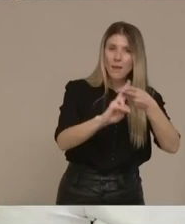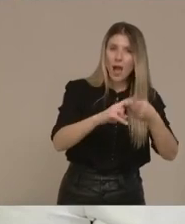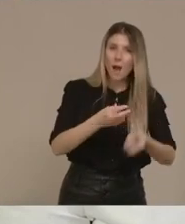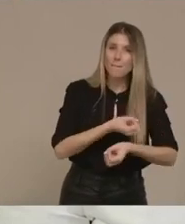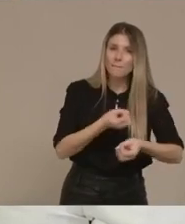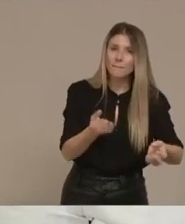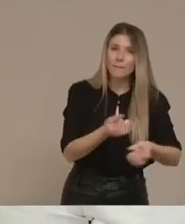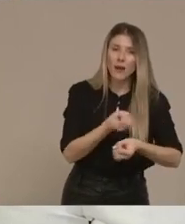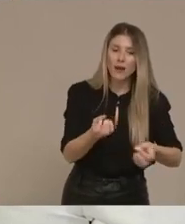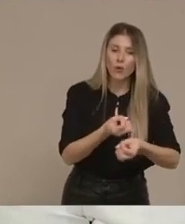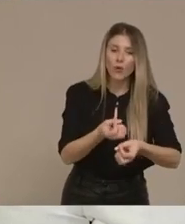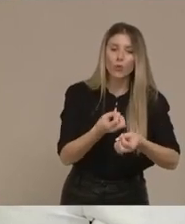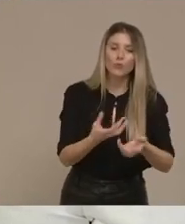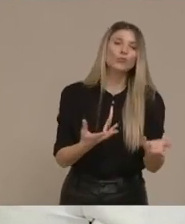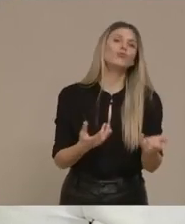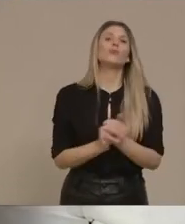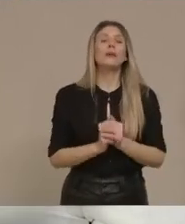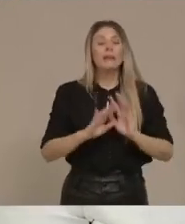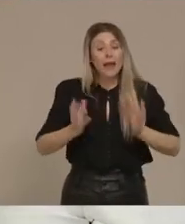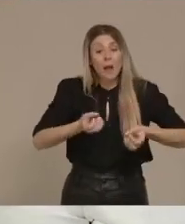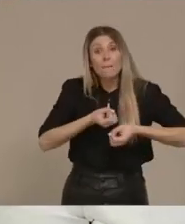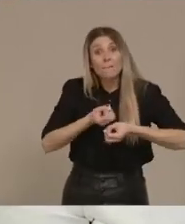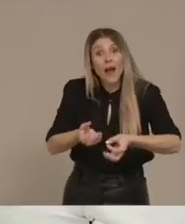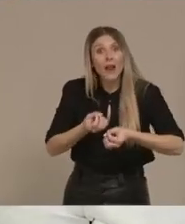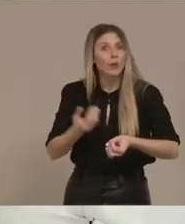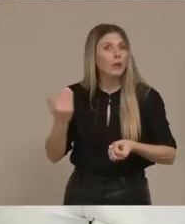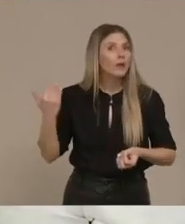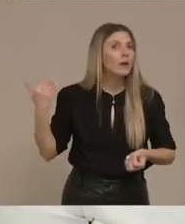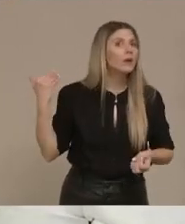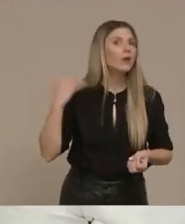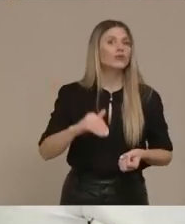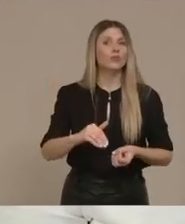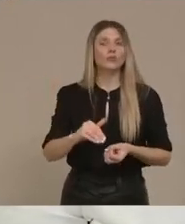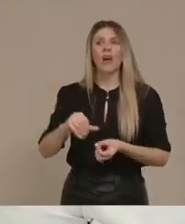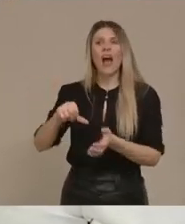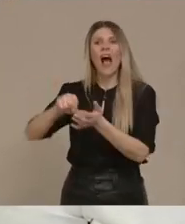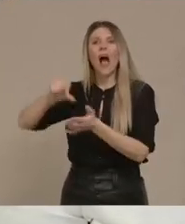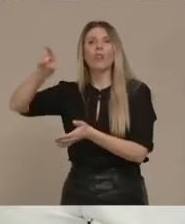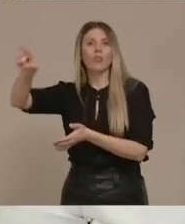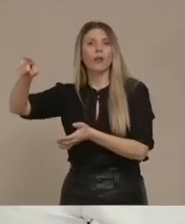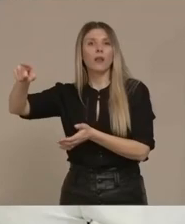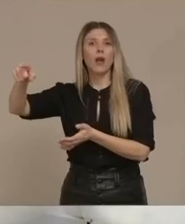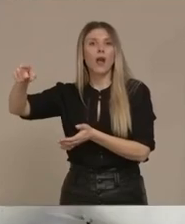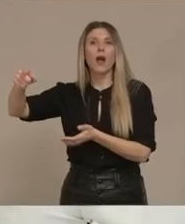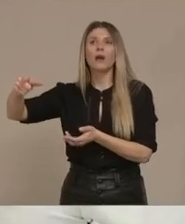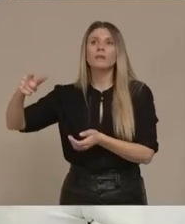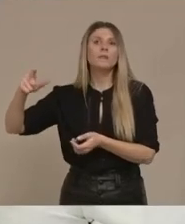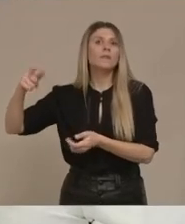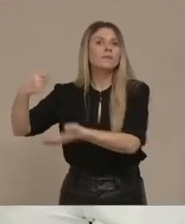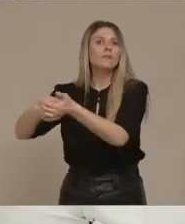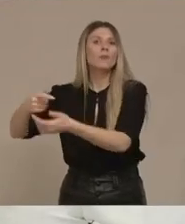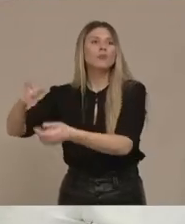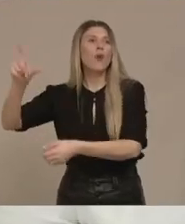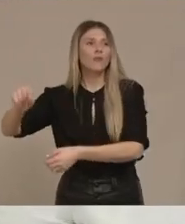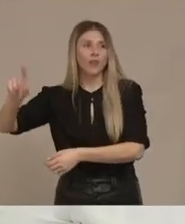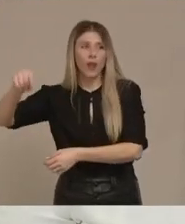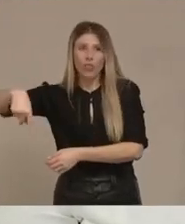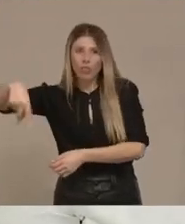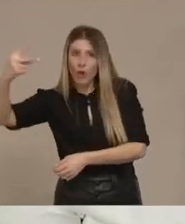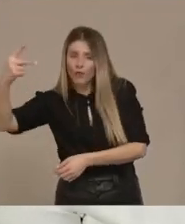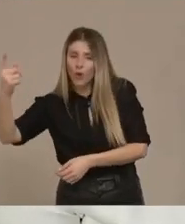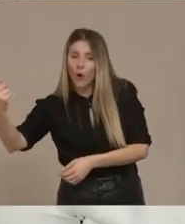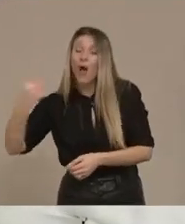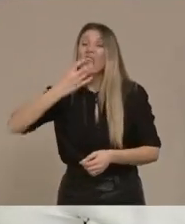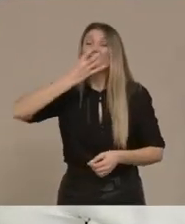λεπτά κόστος παραγωγής Στην Αθήνα τα οράζεται 2 ευρώ Κάτι δεν πάει καλά και εδώ Η θέρμανση στο τριπλάσιο